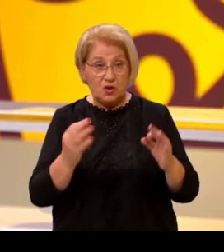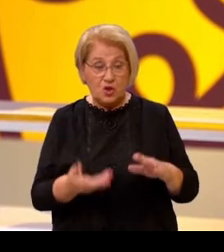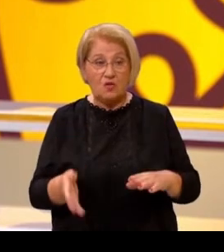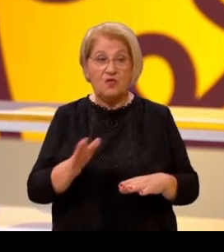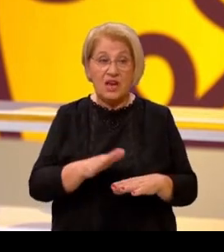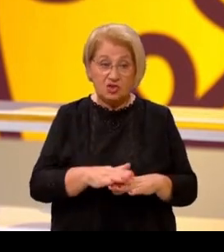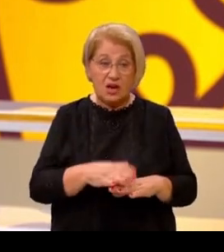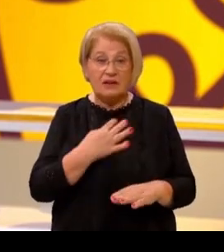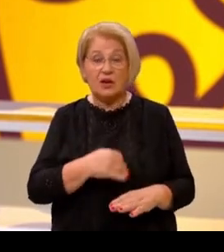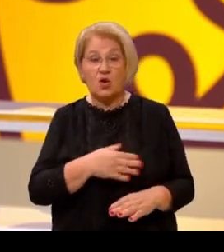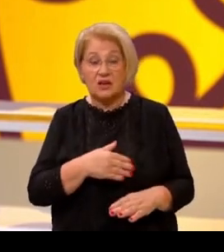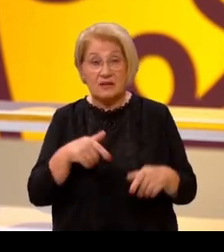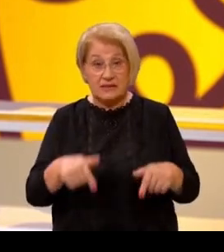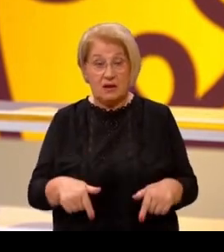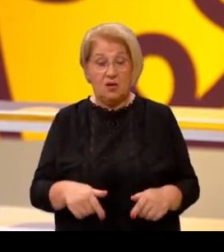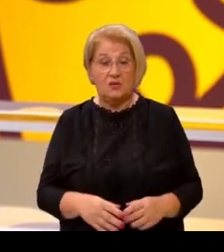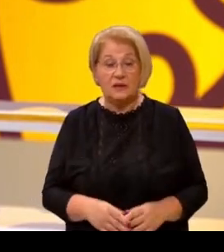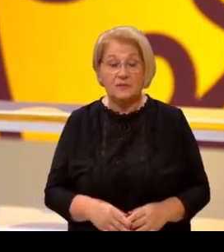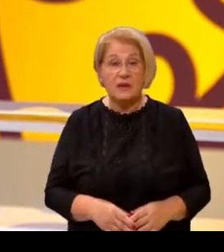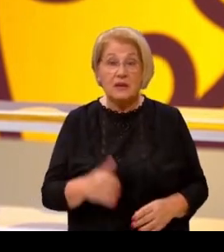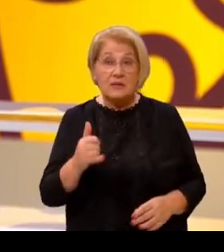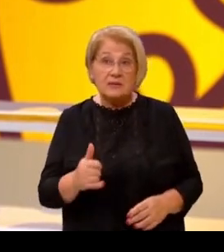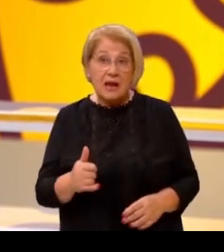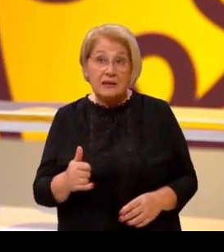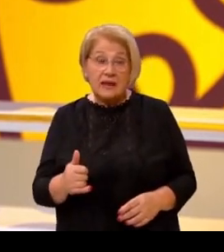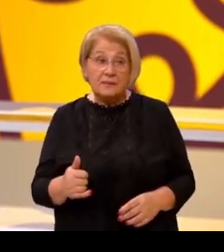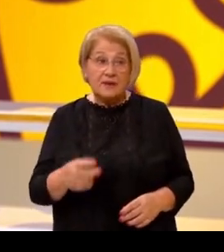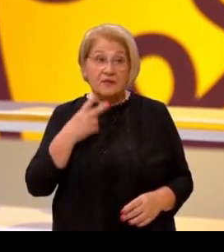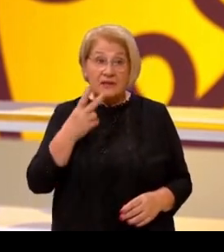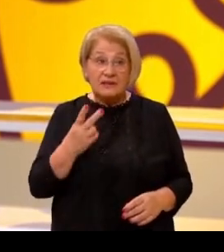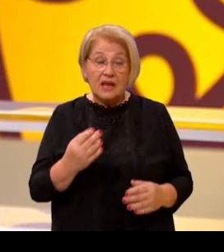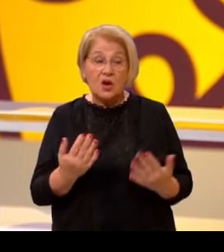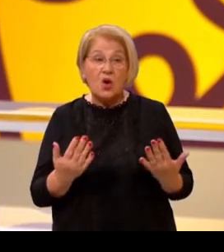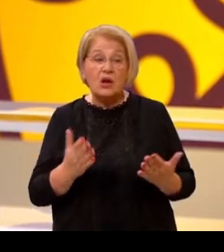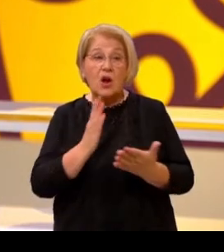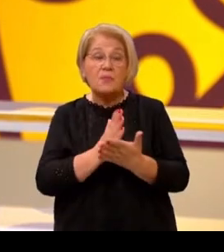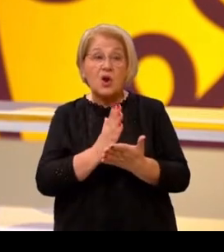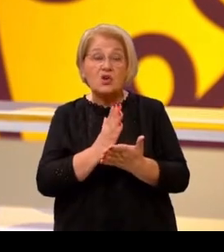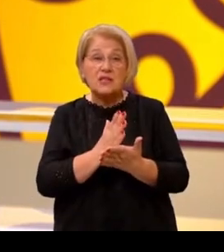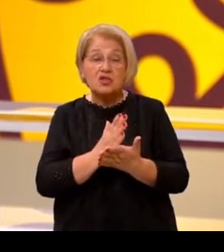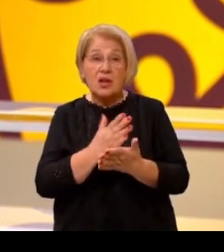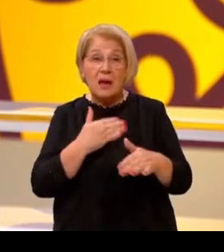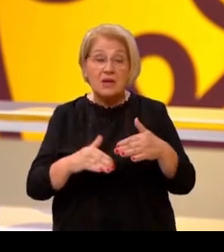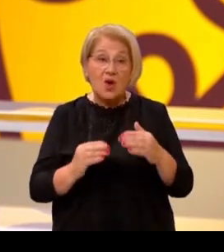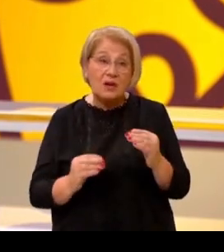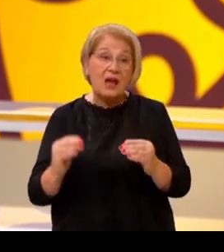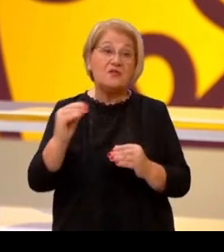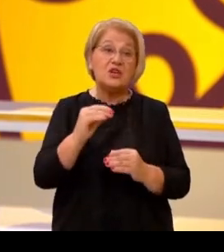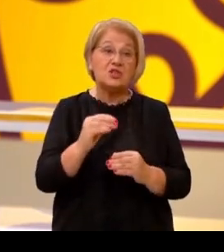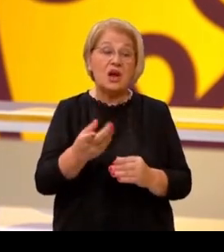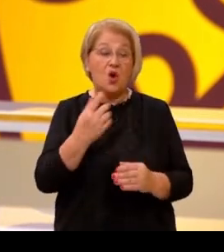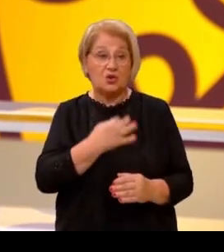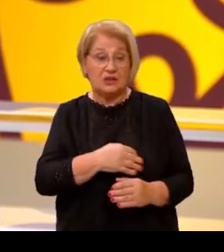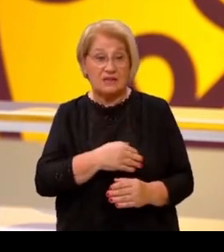nego hrvatska prosječna netoplača. A sad, pogađajte kolika je prosječna mirovina u Sloveniji veća od prosječne hrvatske plaće.